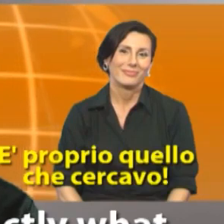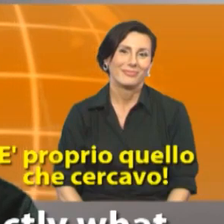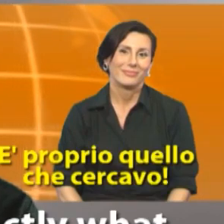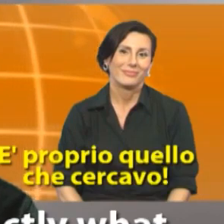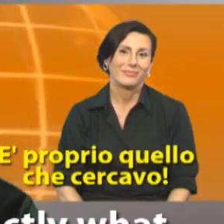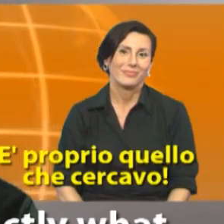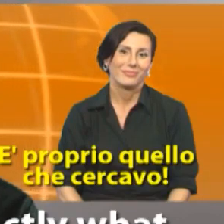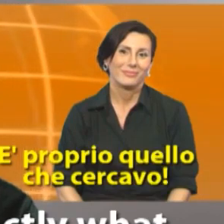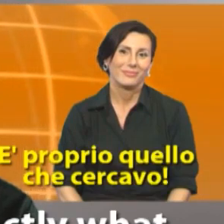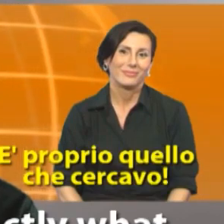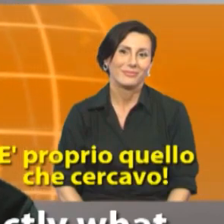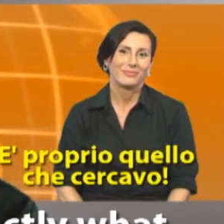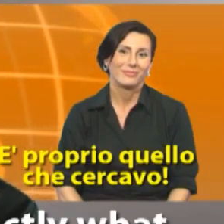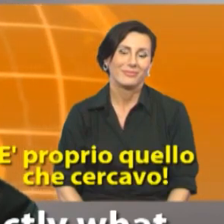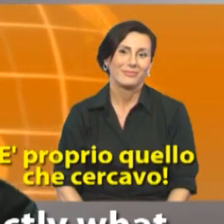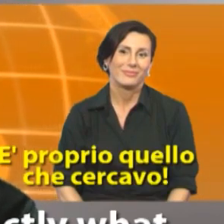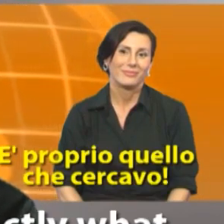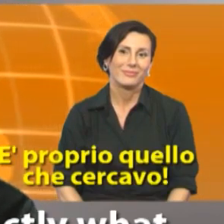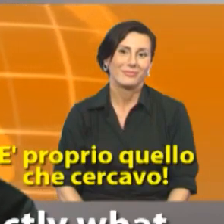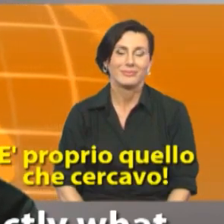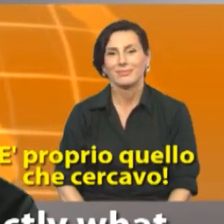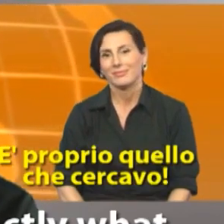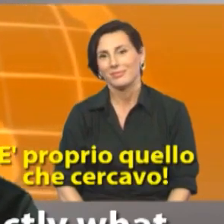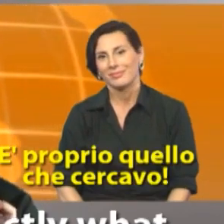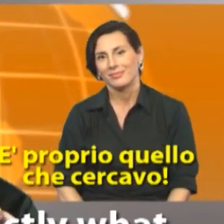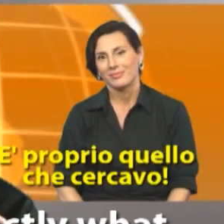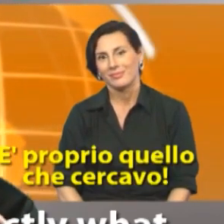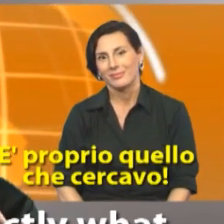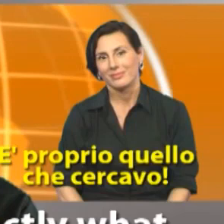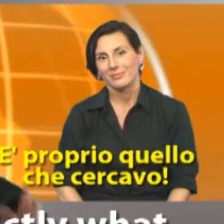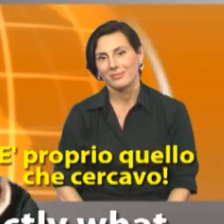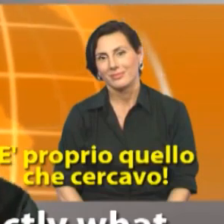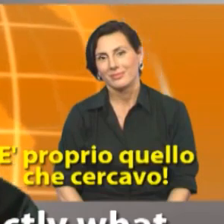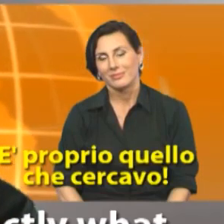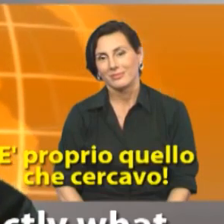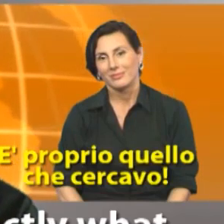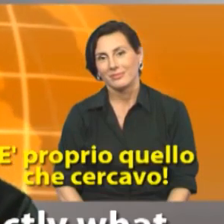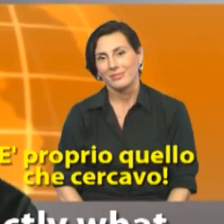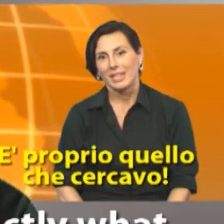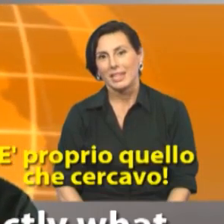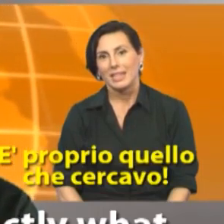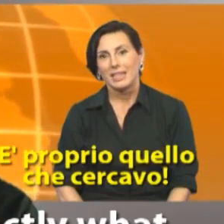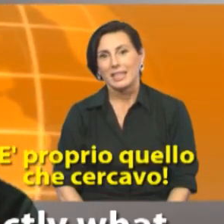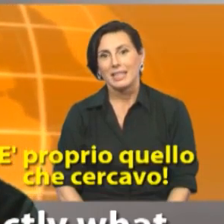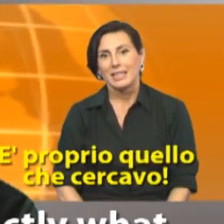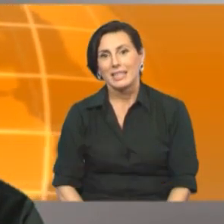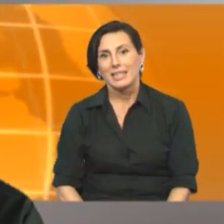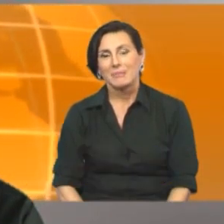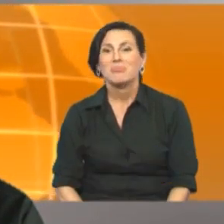this is exactly what I've been looking for this is exactly what I've been looking for